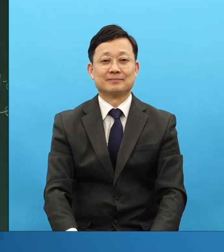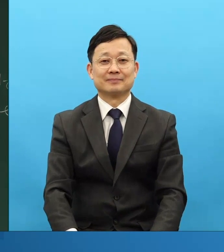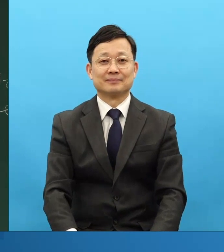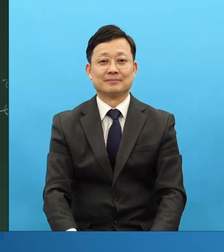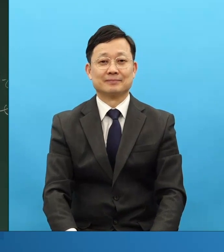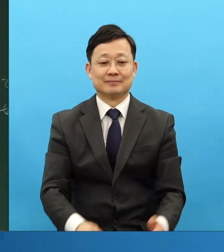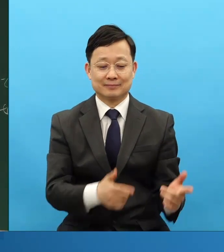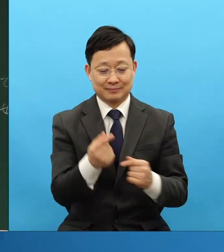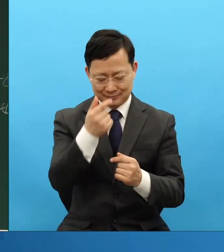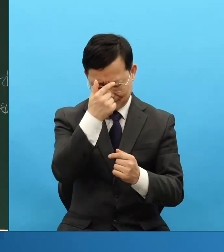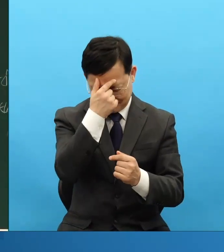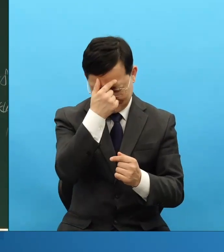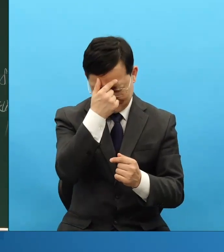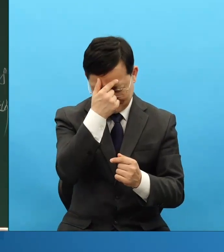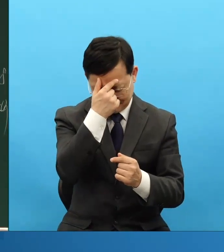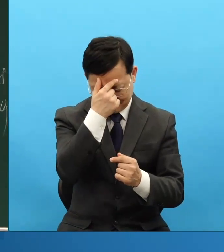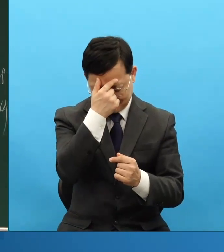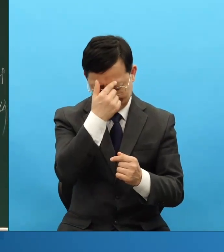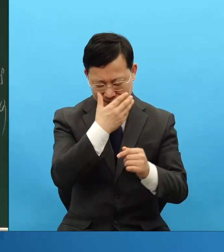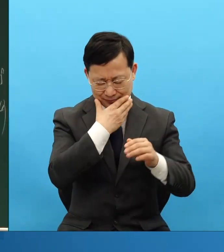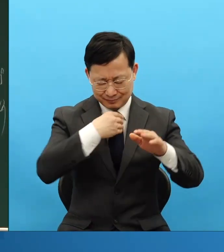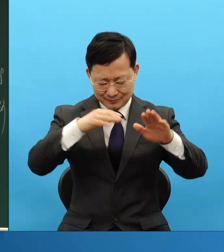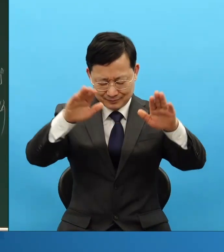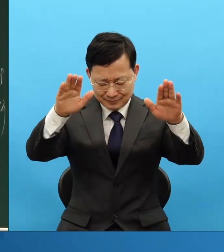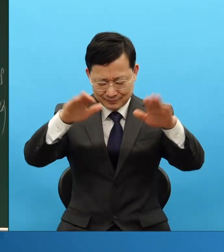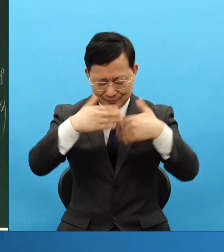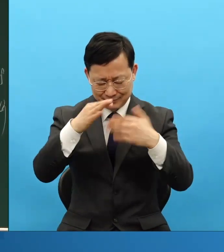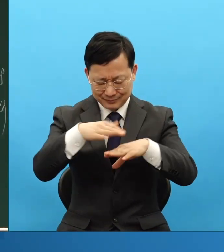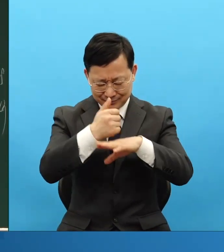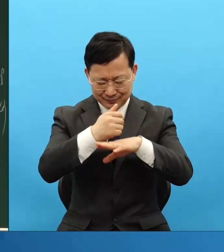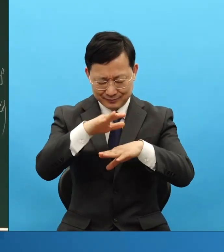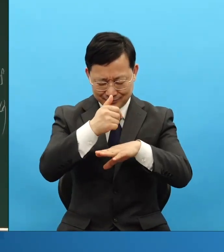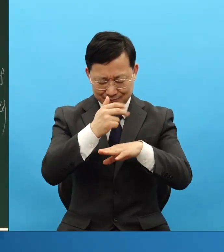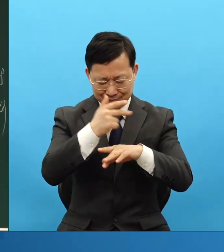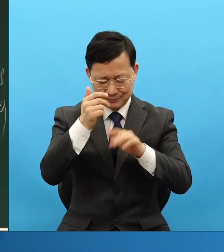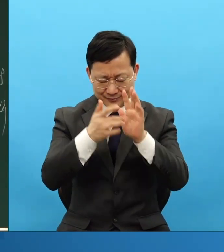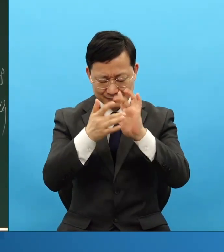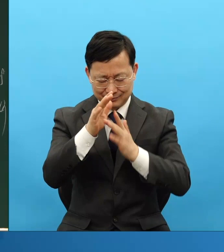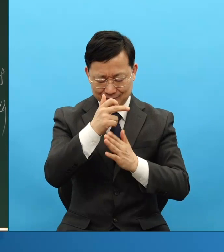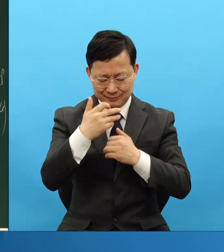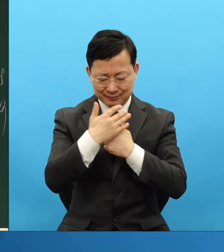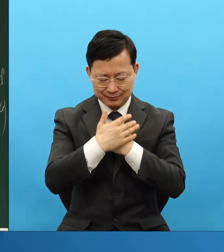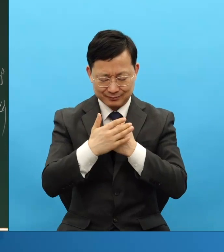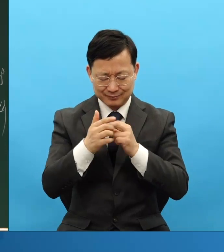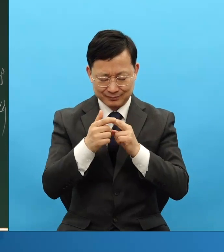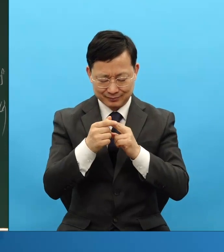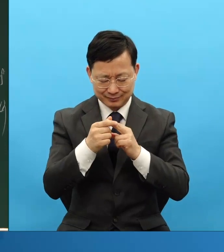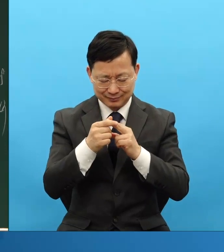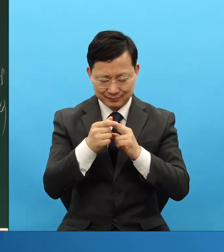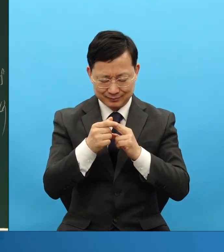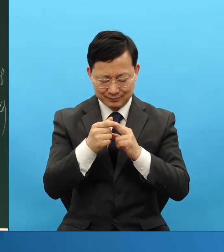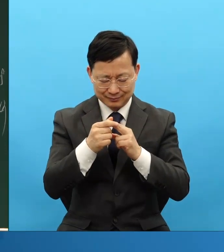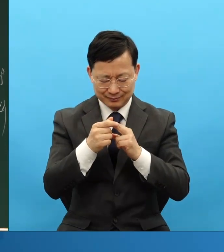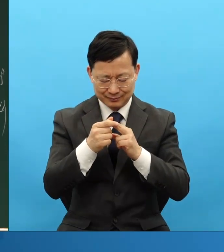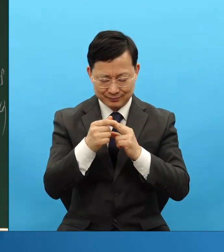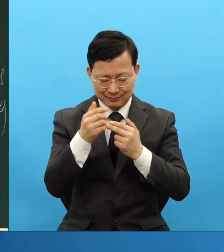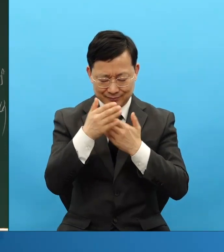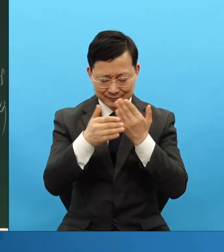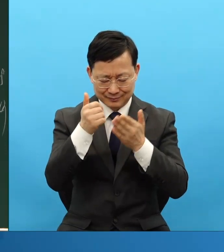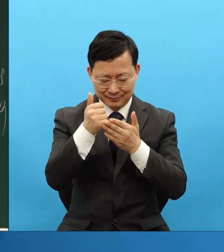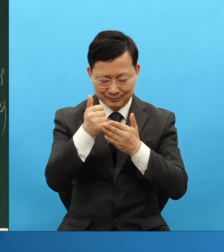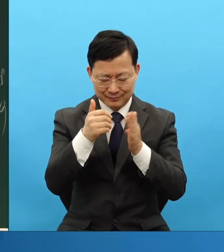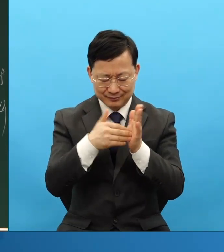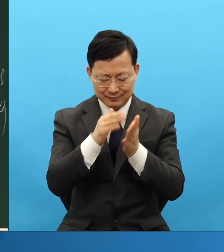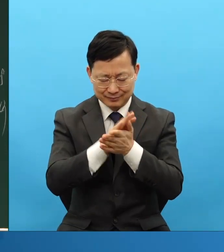기도합니다. 기도하겠습니다. 만앙의 왕 되신 주 예수 그리스도의 은혜와 우리 하나님의